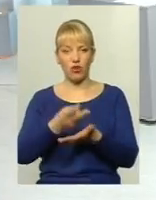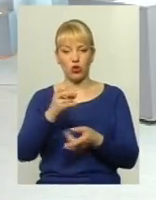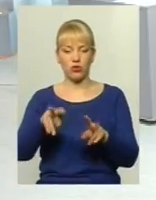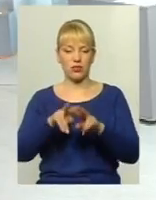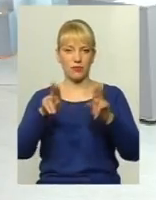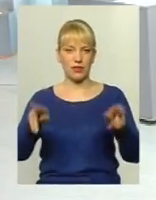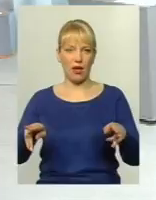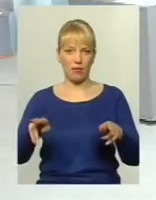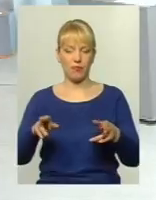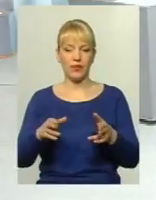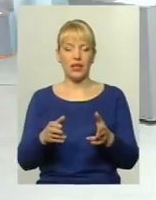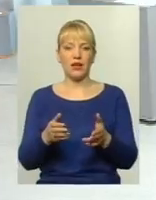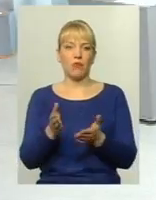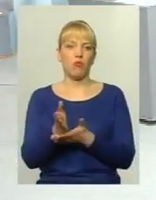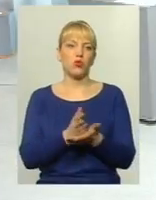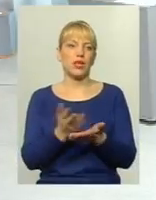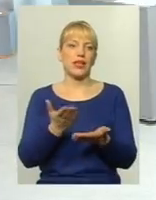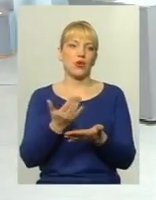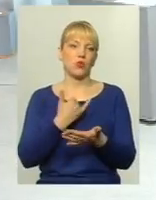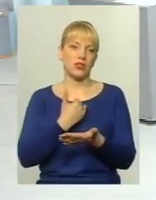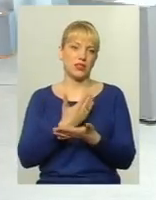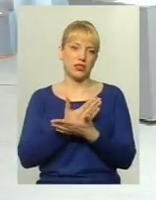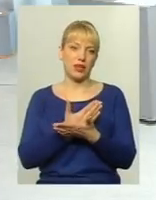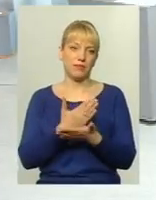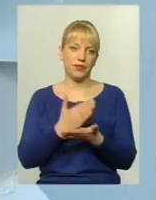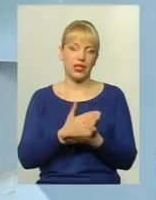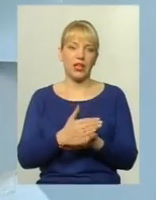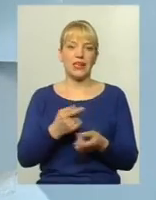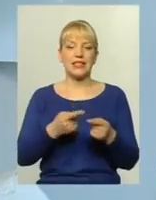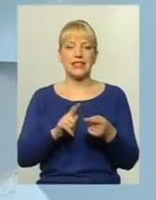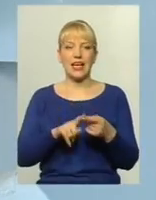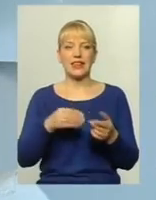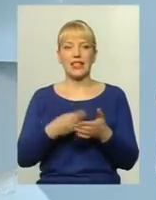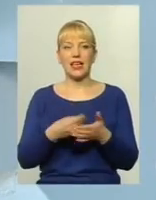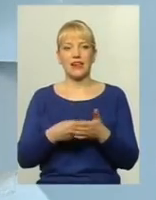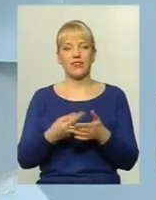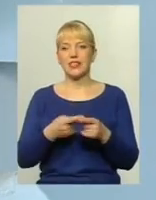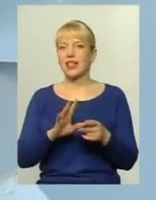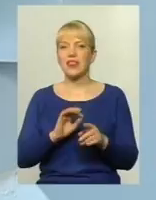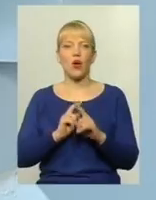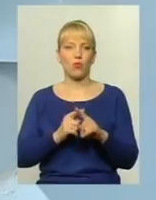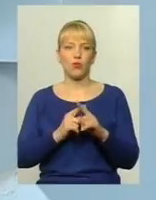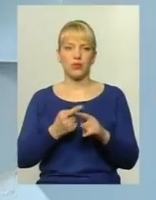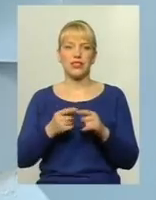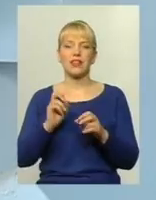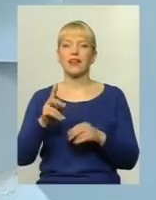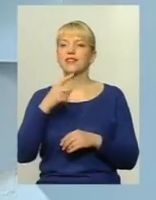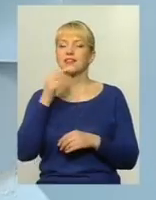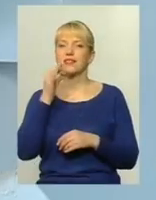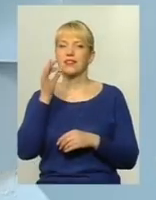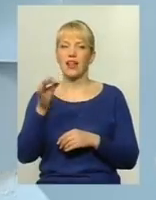набором послуг, який маємо нині? Я хочу вам сказати, що цей тариф, це не то, що компроміс. Це просто, так я сказала